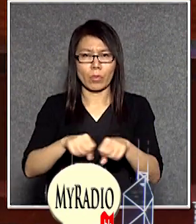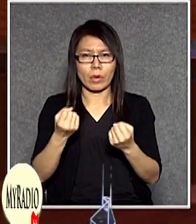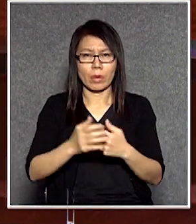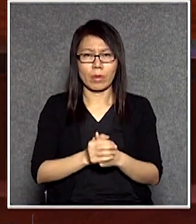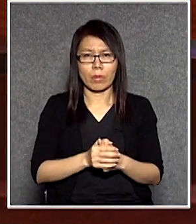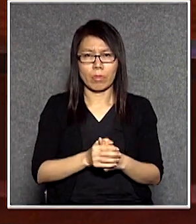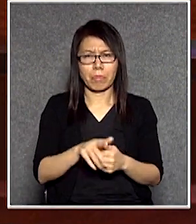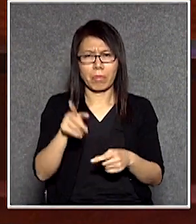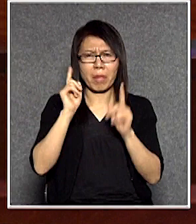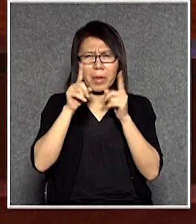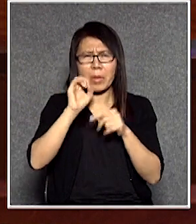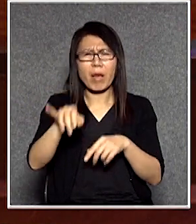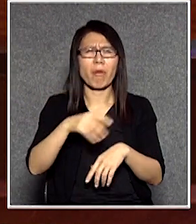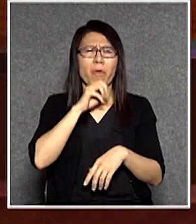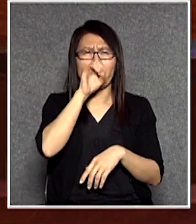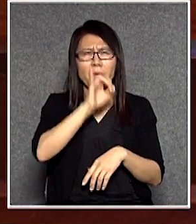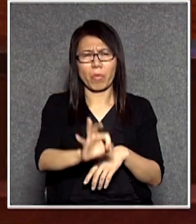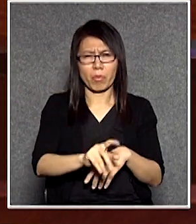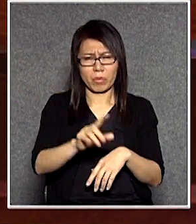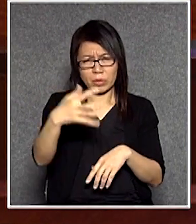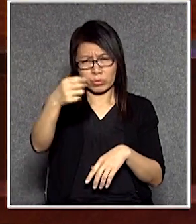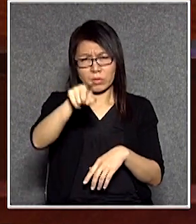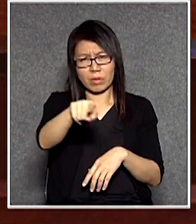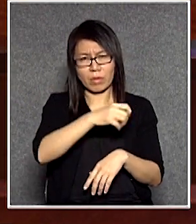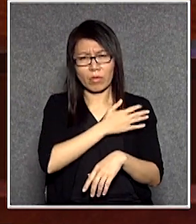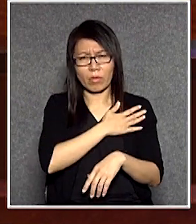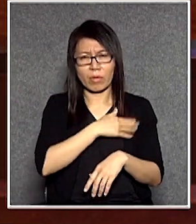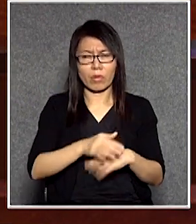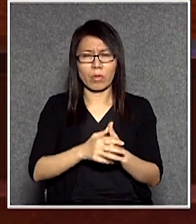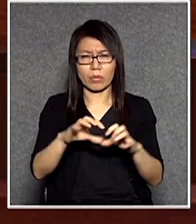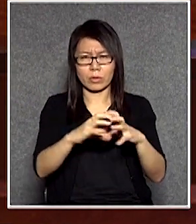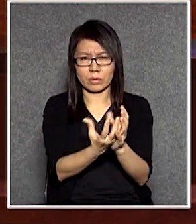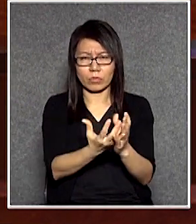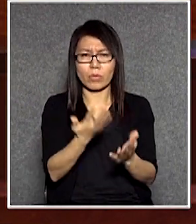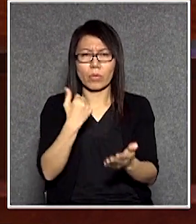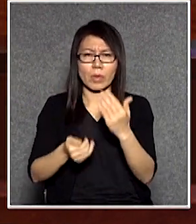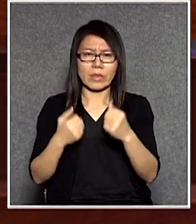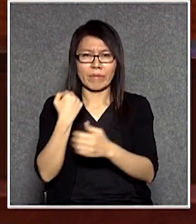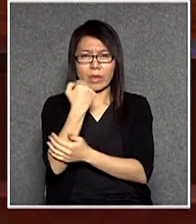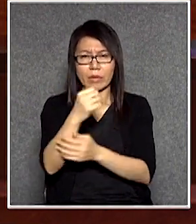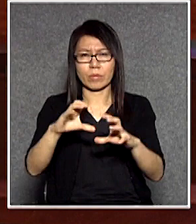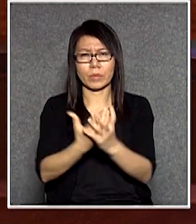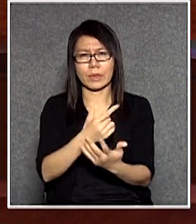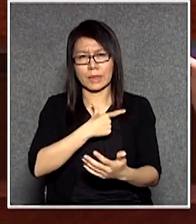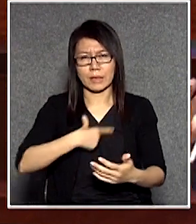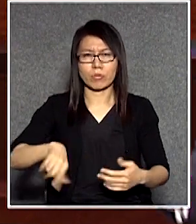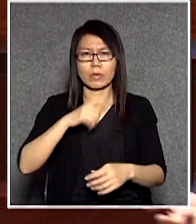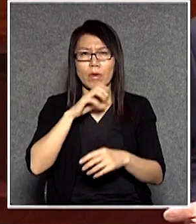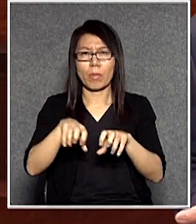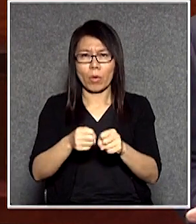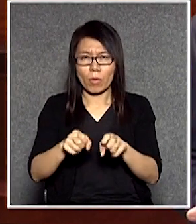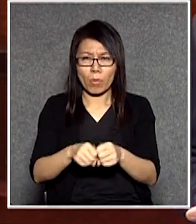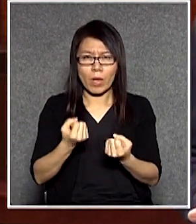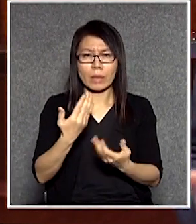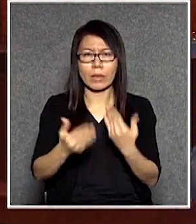我哪有這樣說呢?主席你都在我們這些小數派或者反對派經常被人說有破壞沒有建